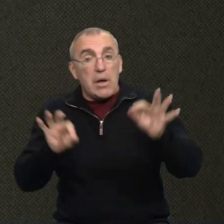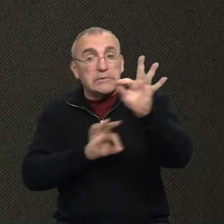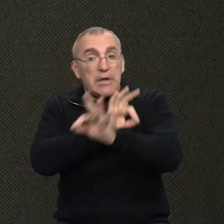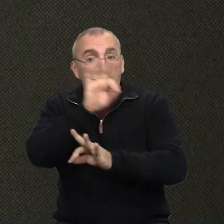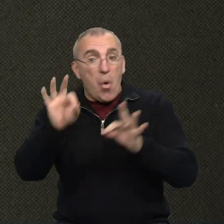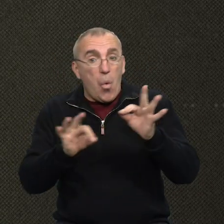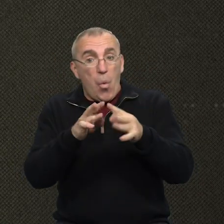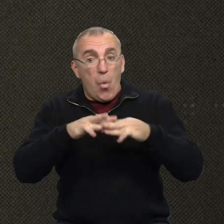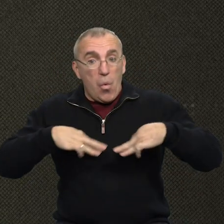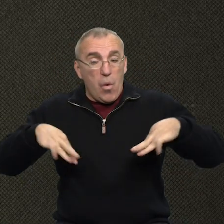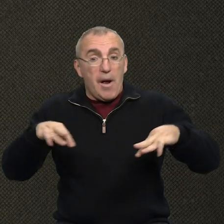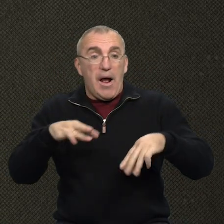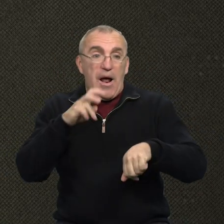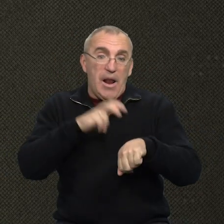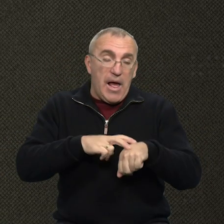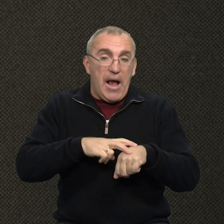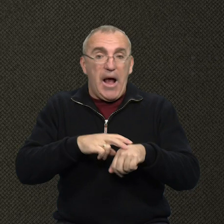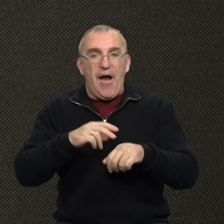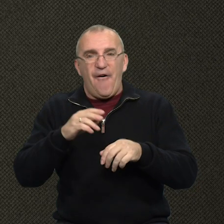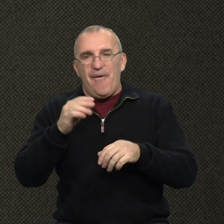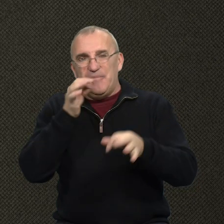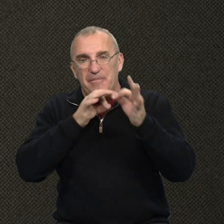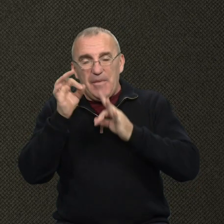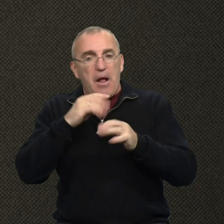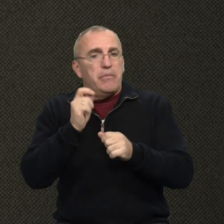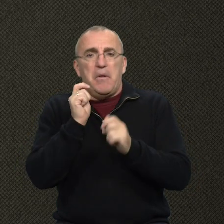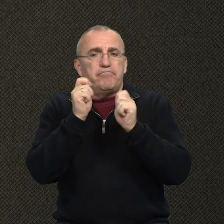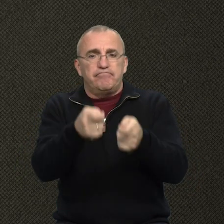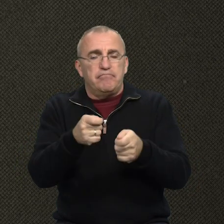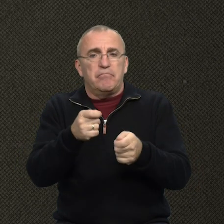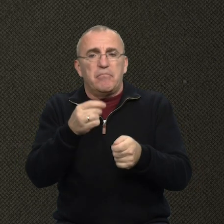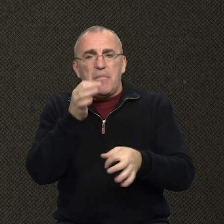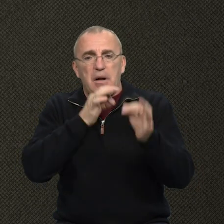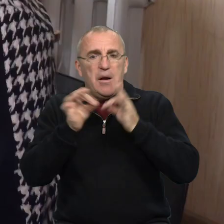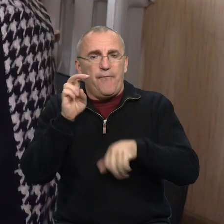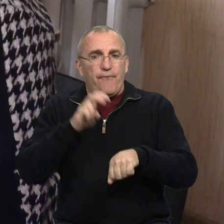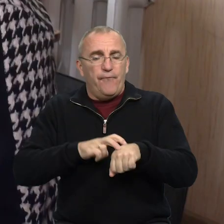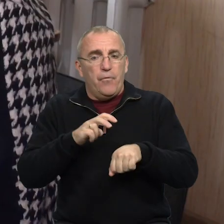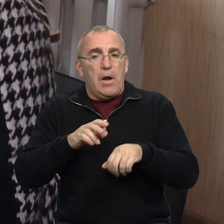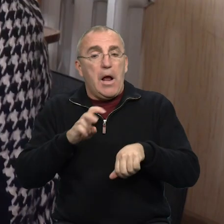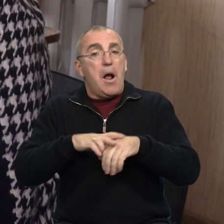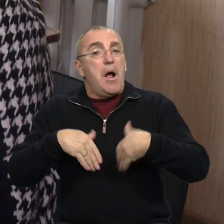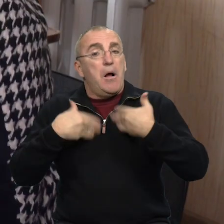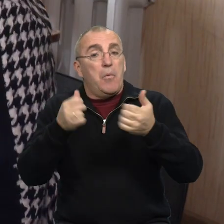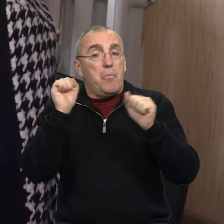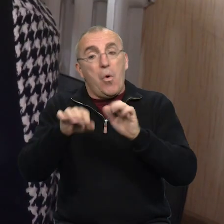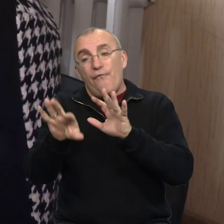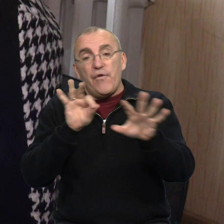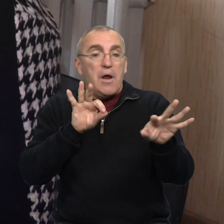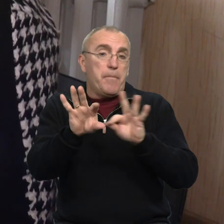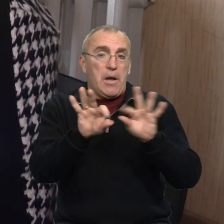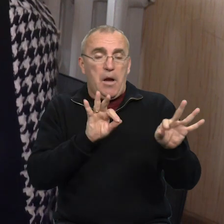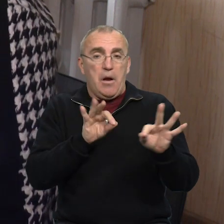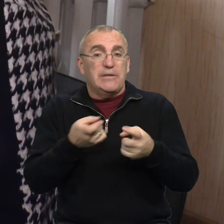законопроєкт уряду, що лікарі та фармацевти не матимуть права призначати ліки, керуючи з вигодою від виробника. Лікар мені рекомендує, і я можу вже